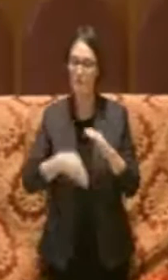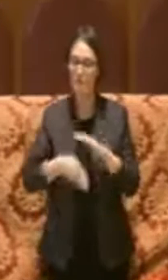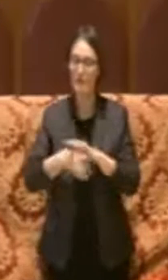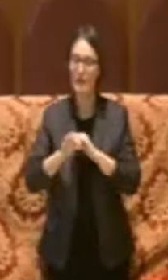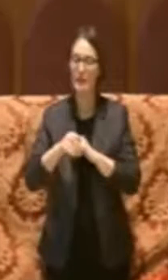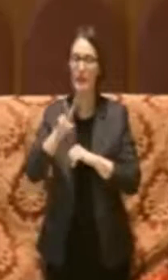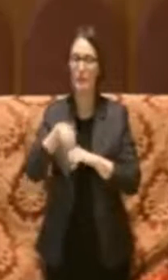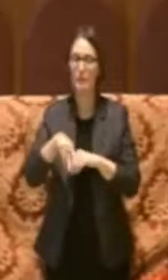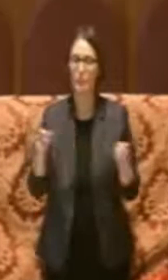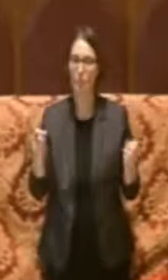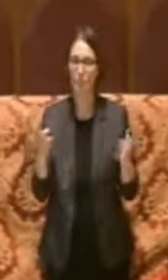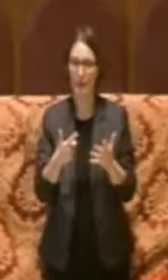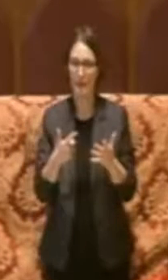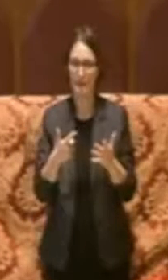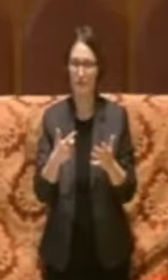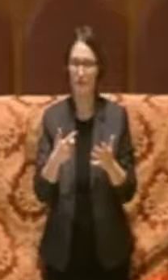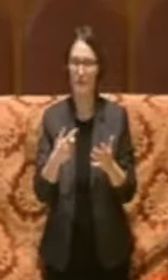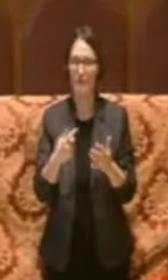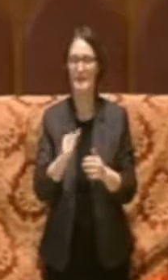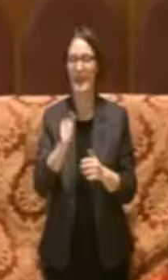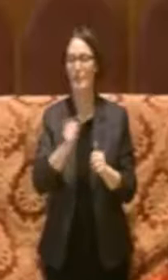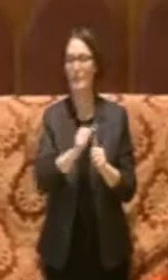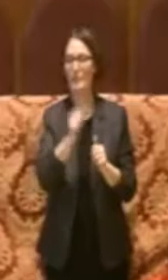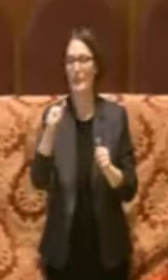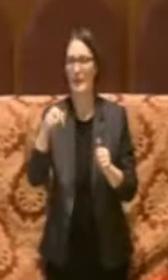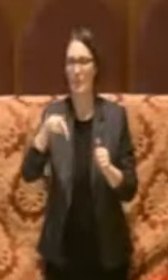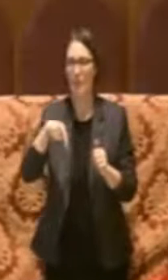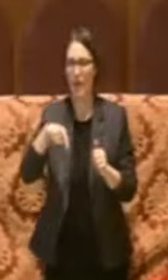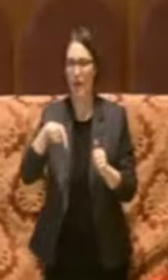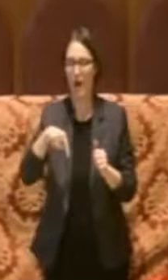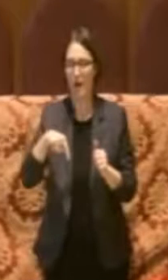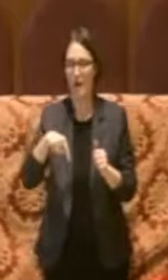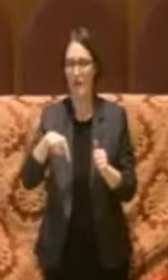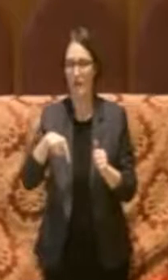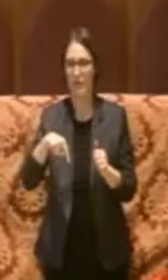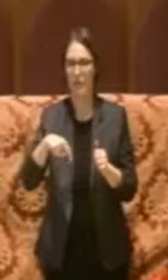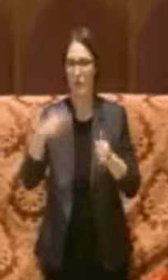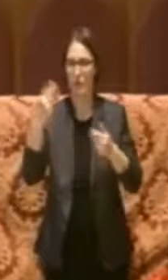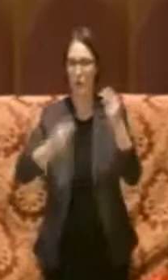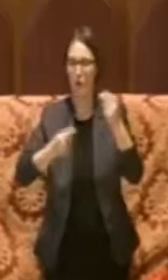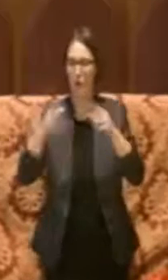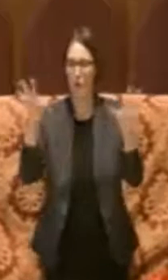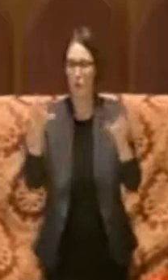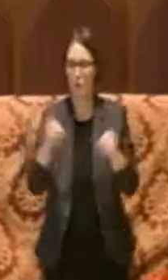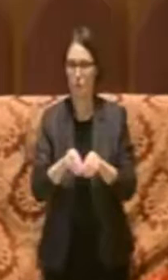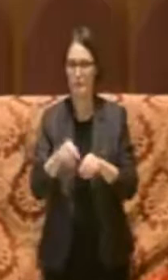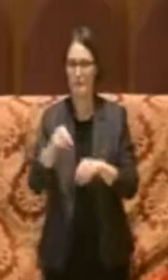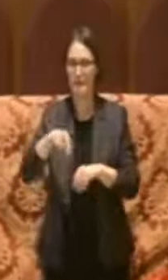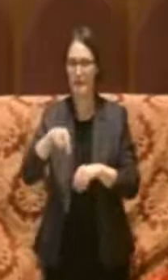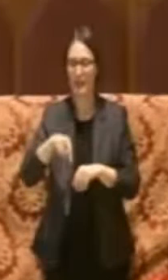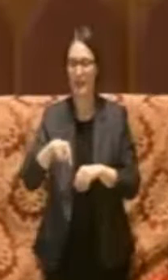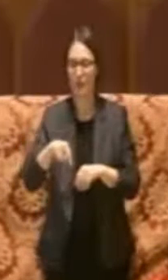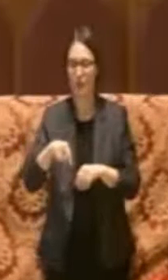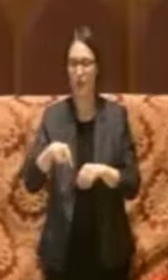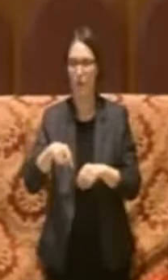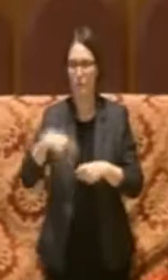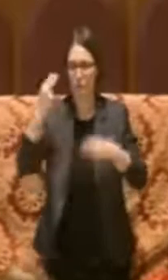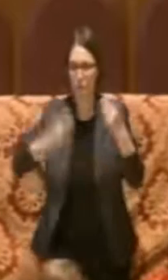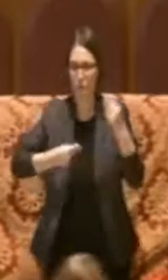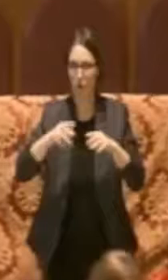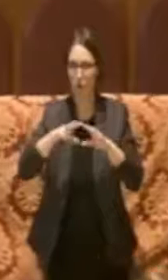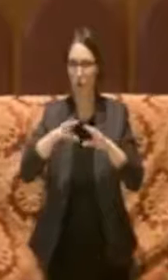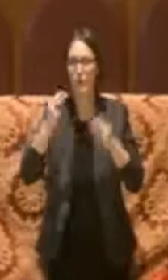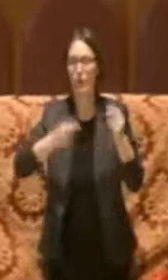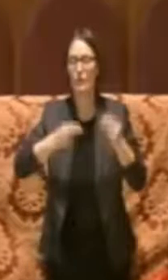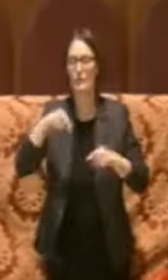2017, il primo anno di consuntivo dell'attuale